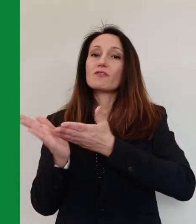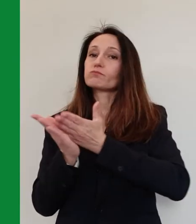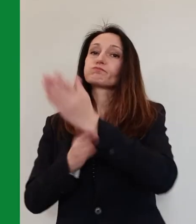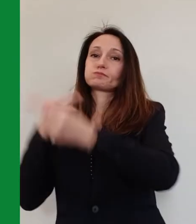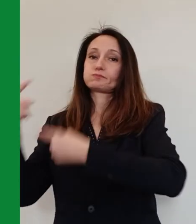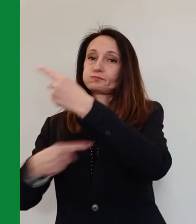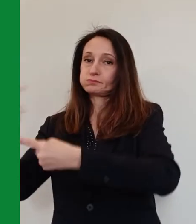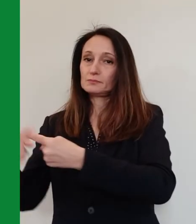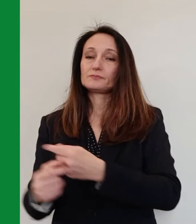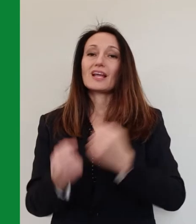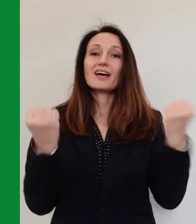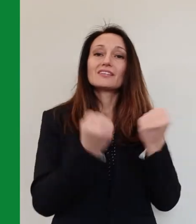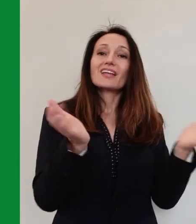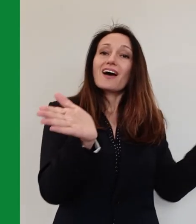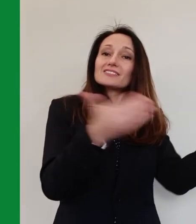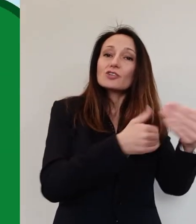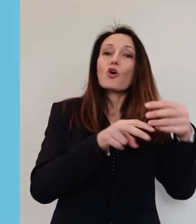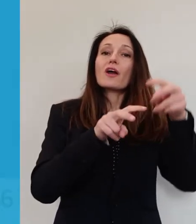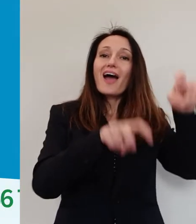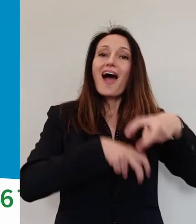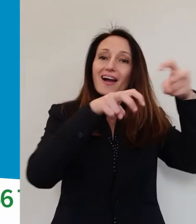zootecnico e agroalimentare.